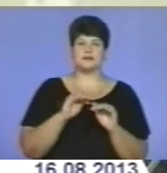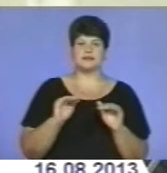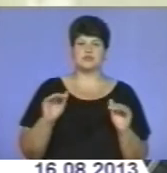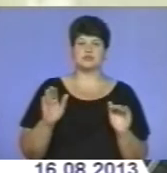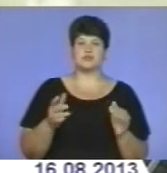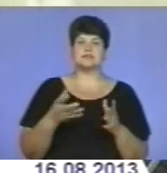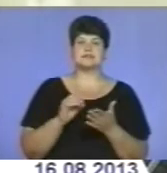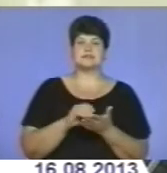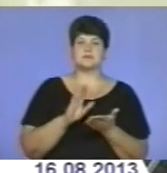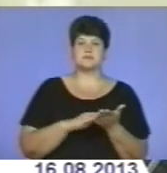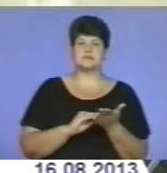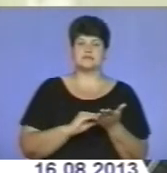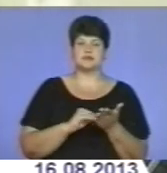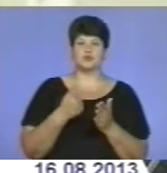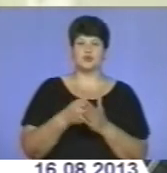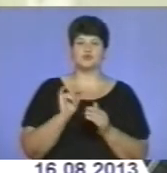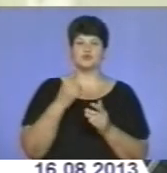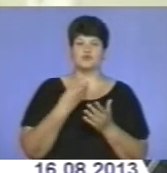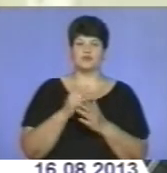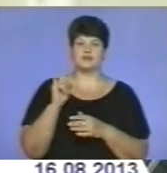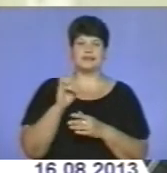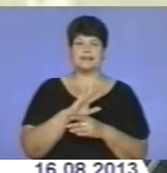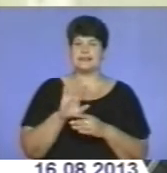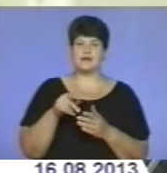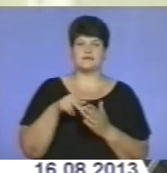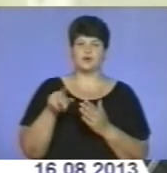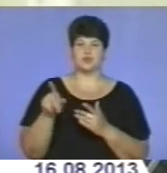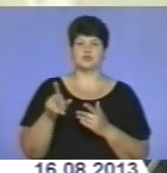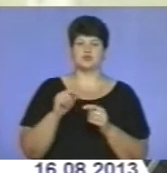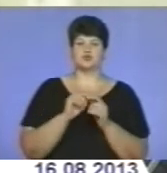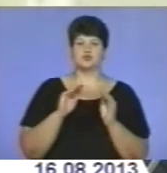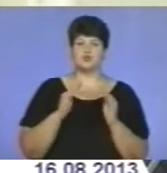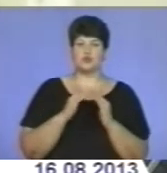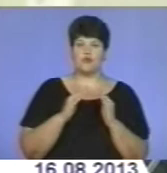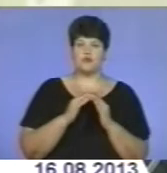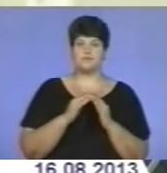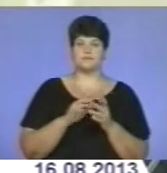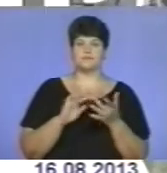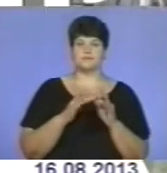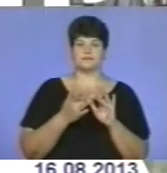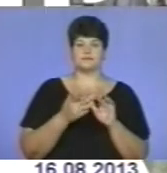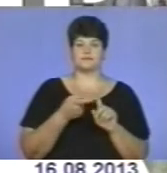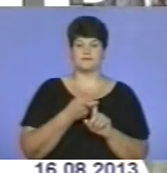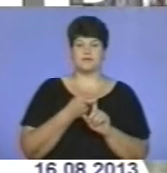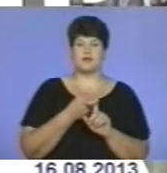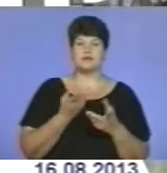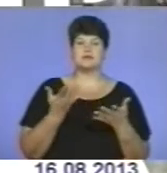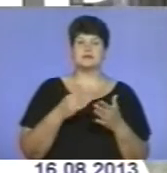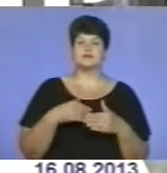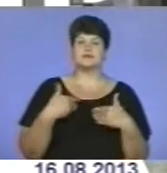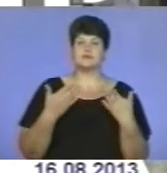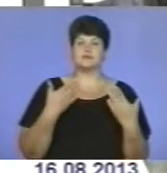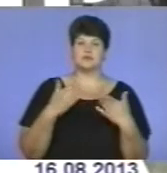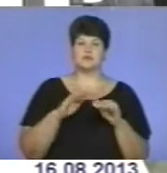записати до нього свого малюка, не виходячи з дому, за допомогою мережі інтернет. Ставлення дітей до